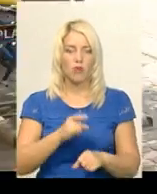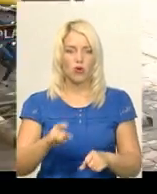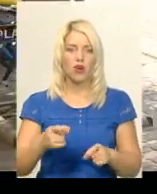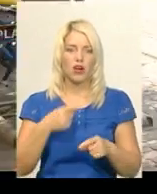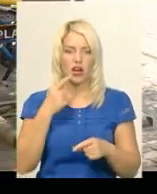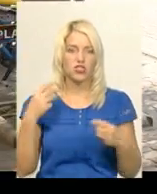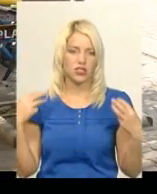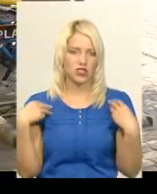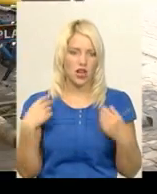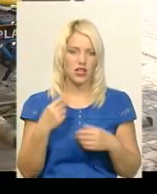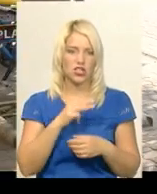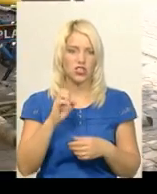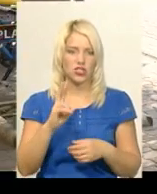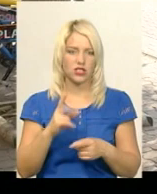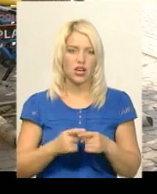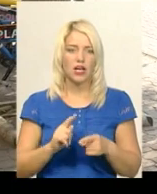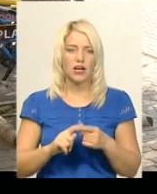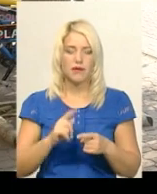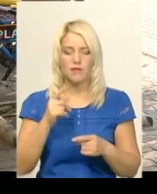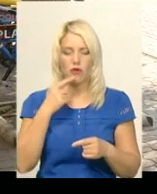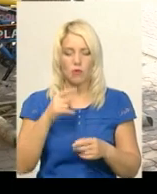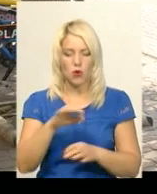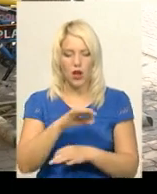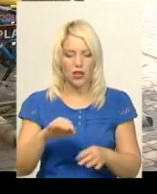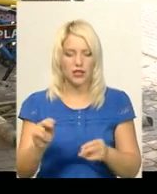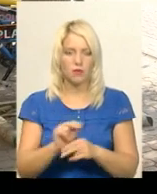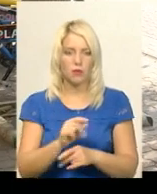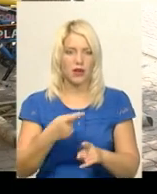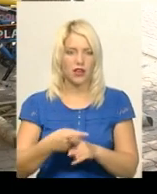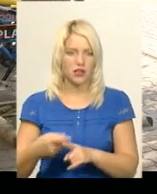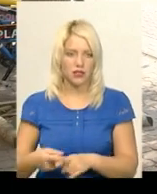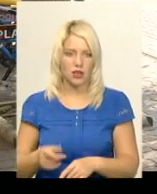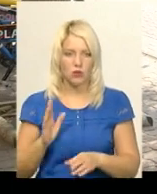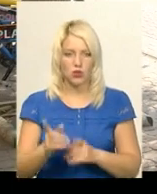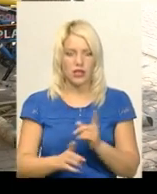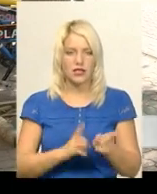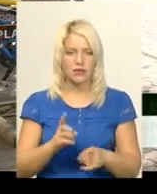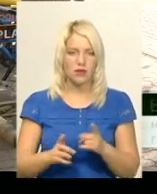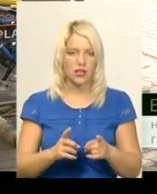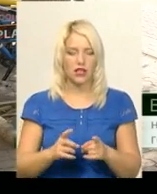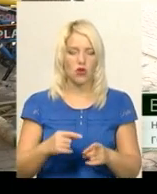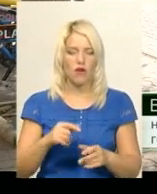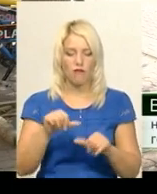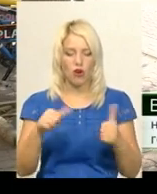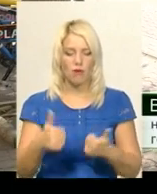господарства Василь Новачок. Проєктом передбачено і переформатування перехрестя. Буде змінено формат перехрестя.